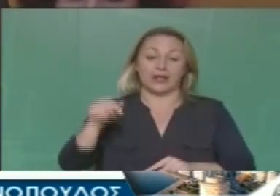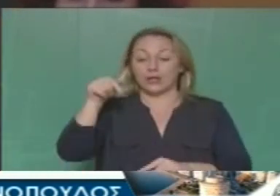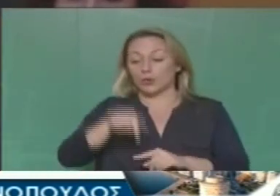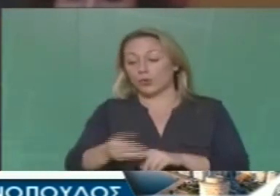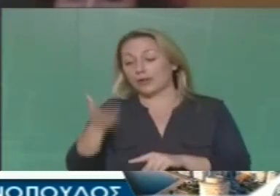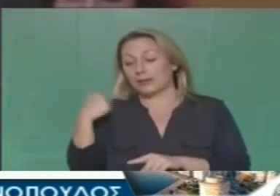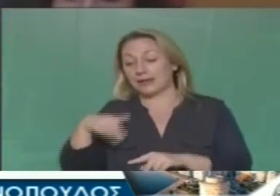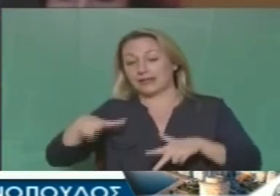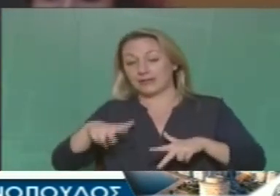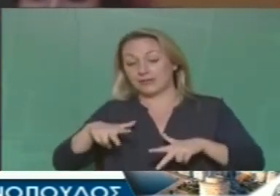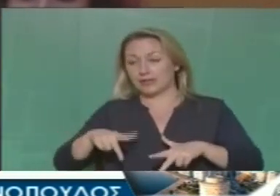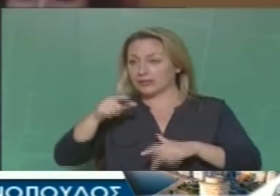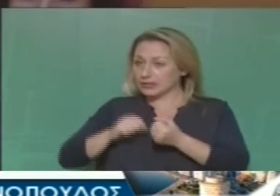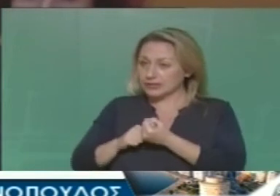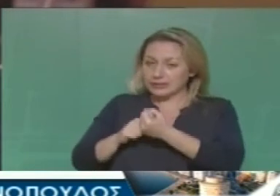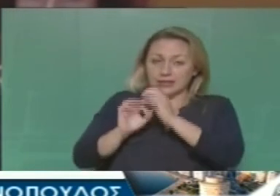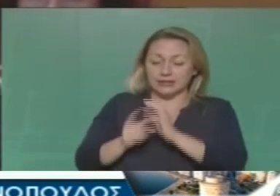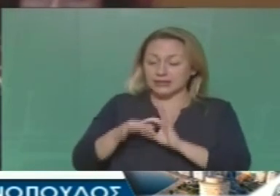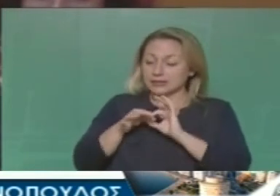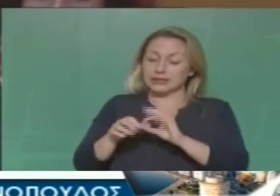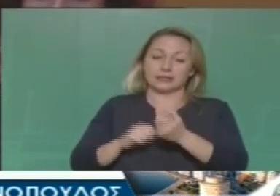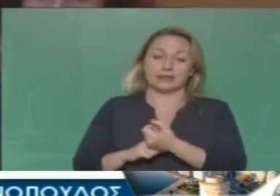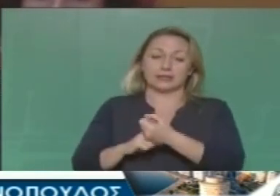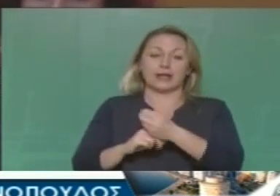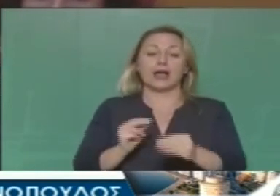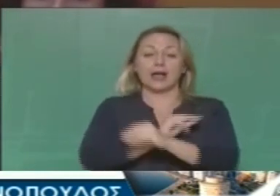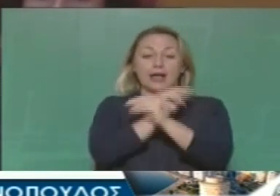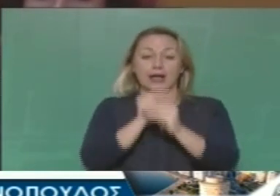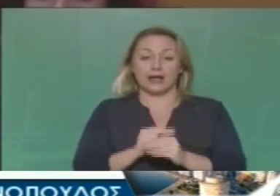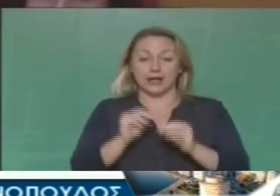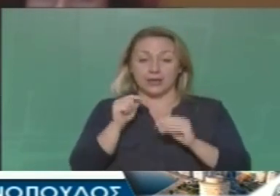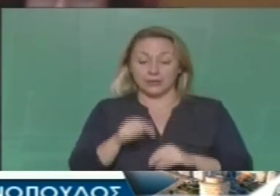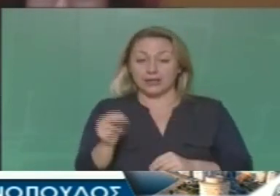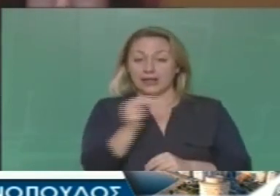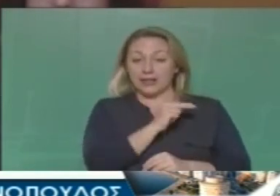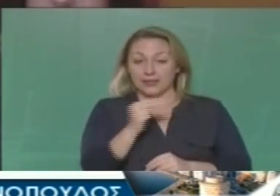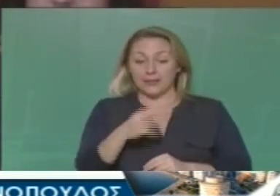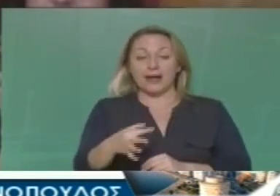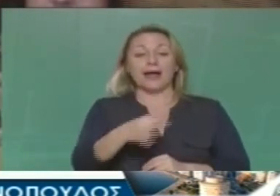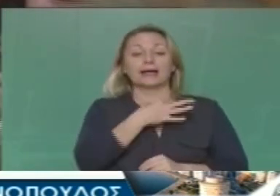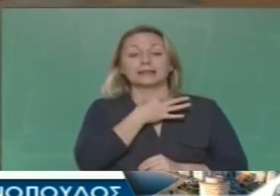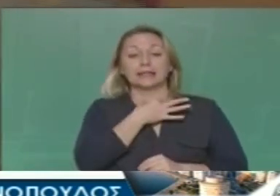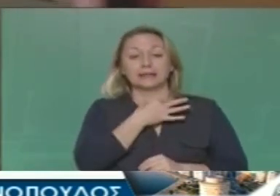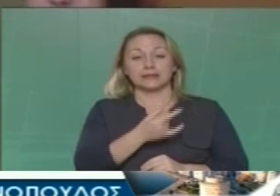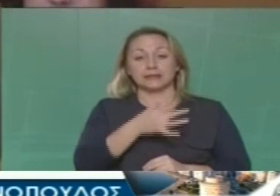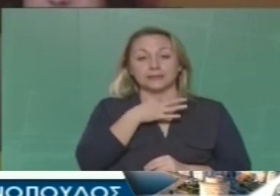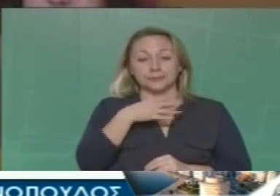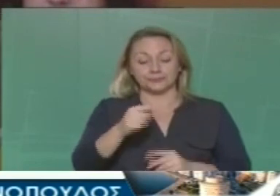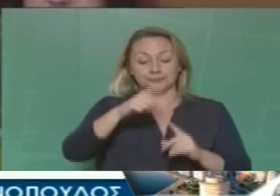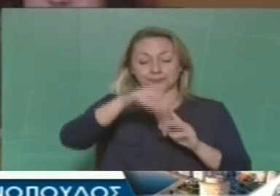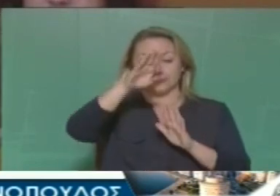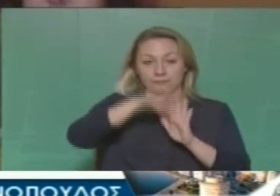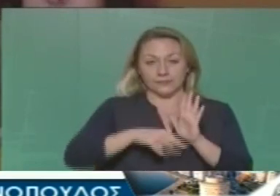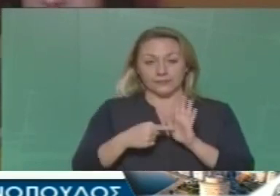προηγούμενη Της στηρίξατε και συνεχίζετε να τη στηρίζετε Με αυτήν την έννοια Το ζήτημα των αναγκών Που εκφράζεται και μέσα από τα τεχνικά